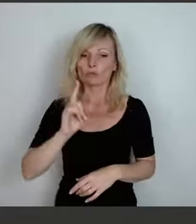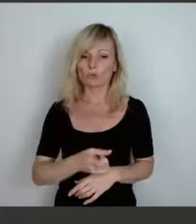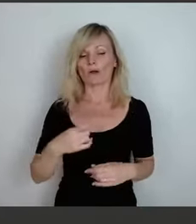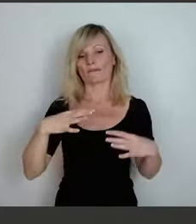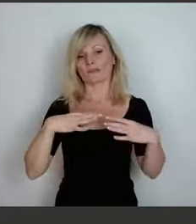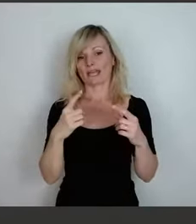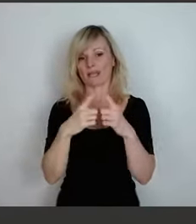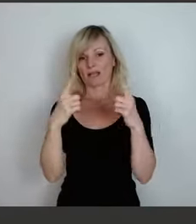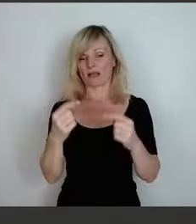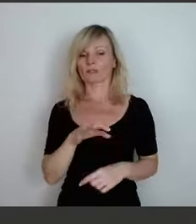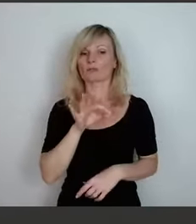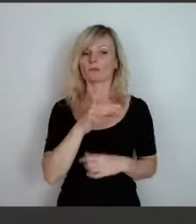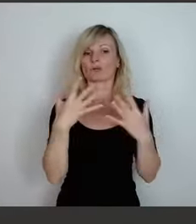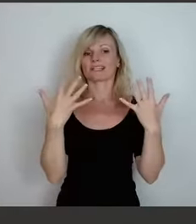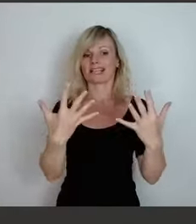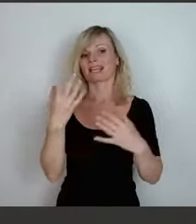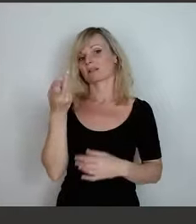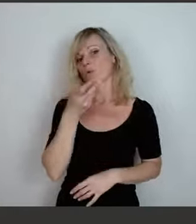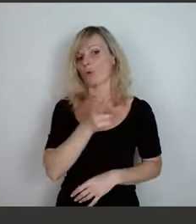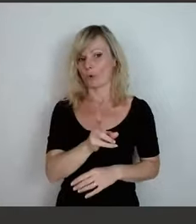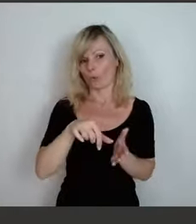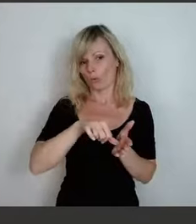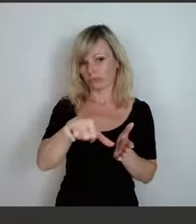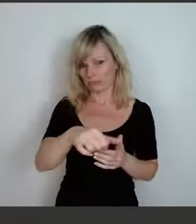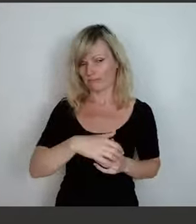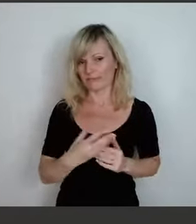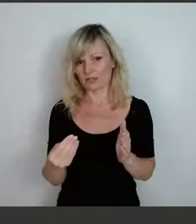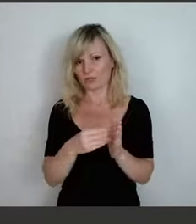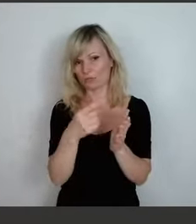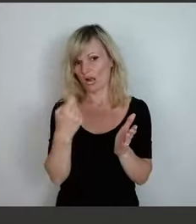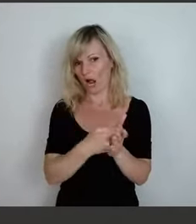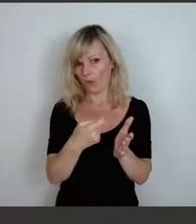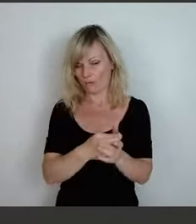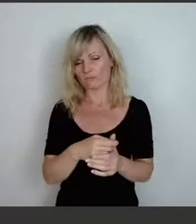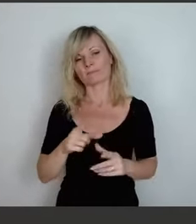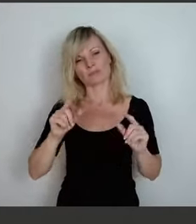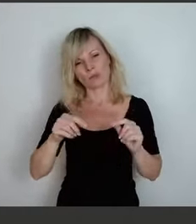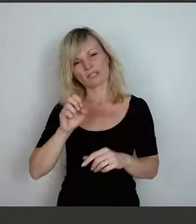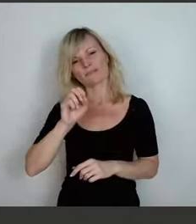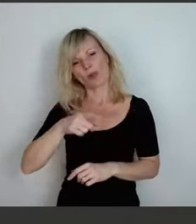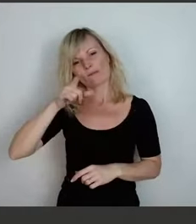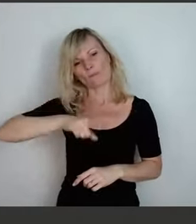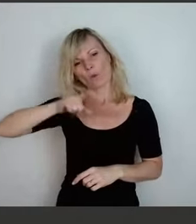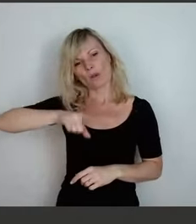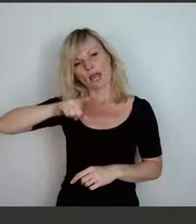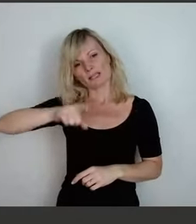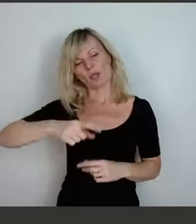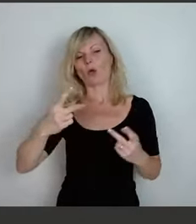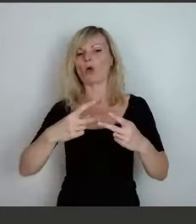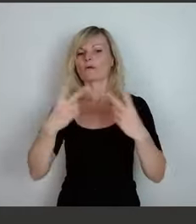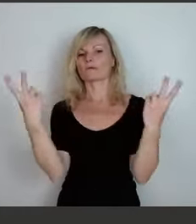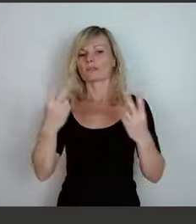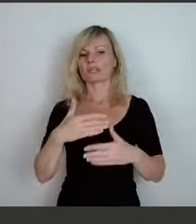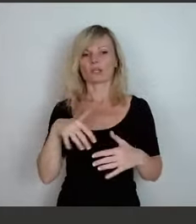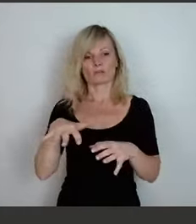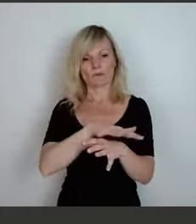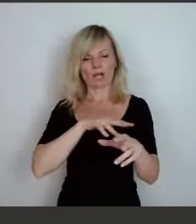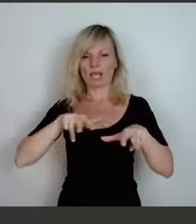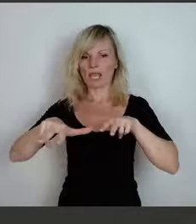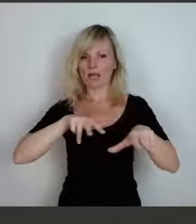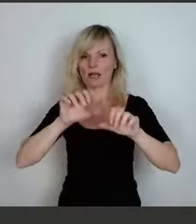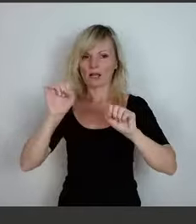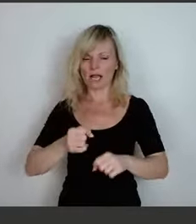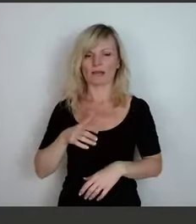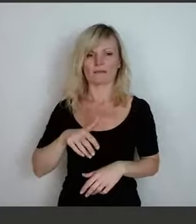finanzieren, sich dazu kaufen. Das heißt, ich konnte 12 Monate öffentlichen Nahverkehr fahren und habe 150